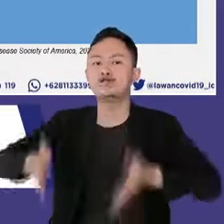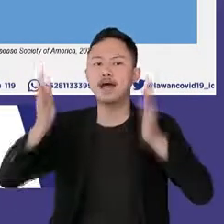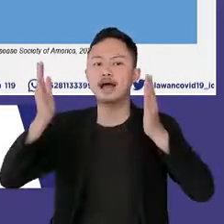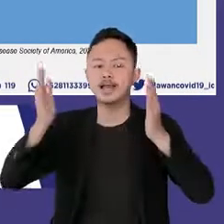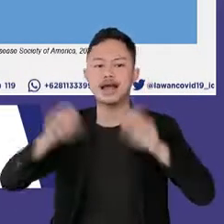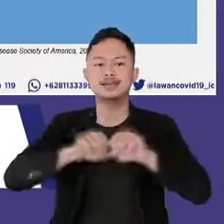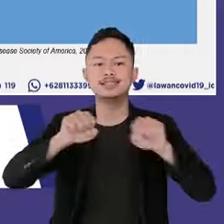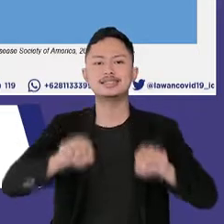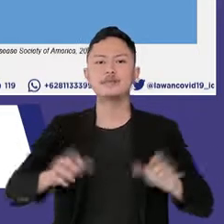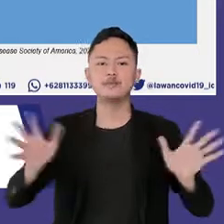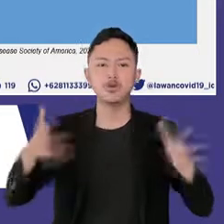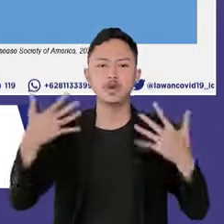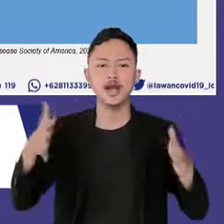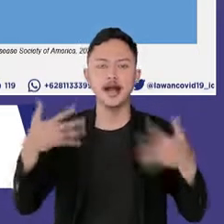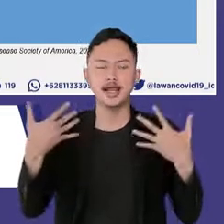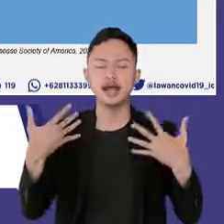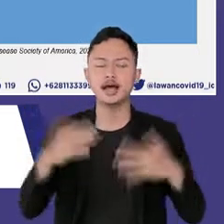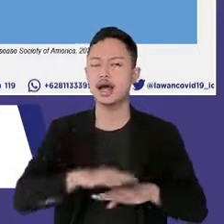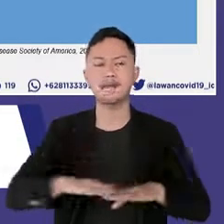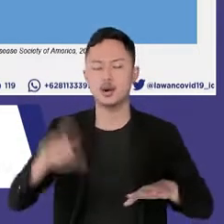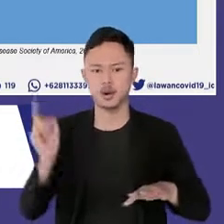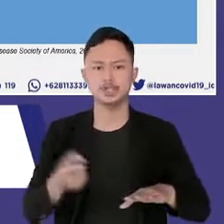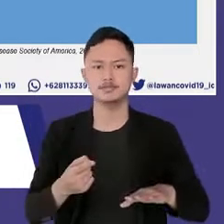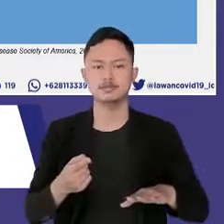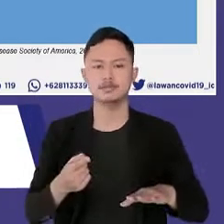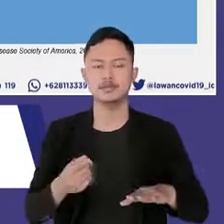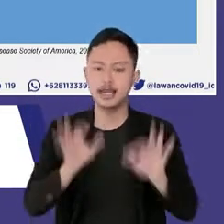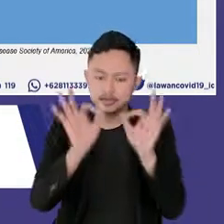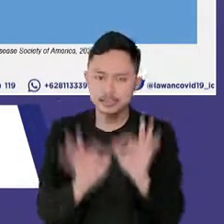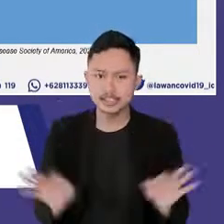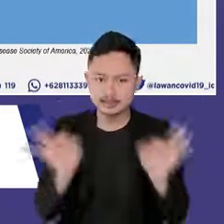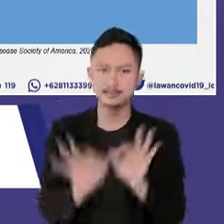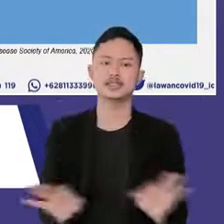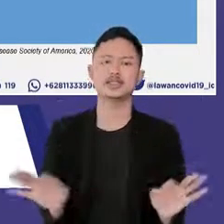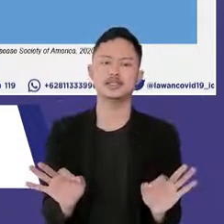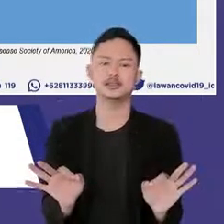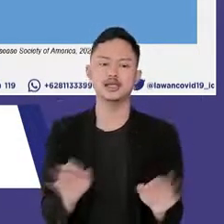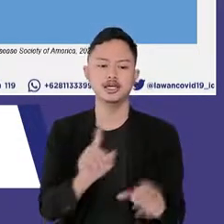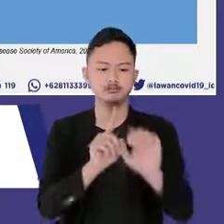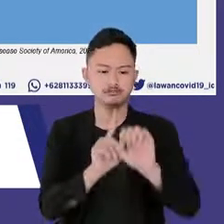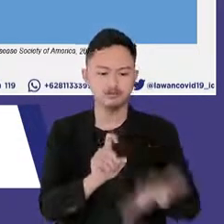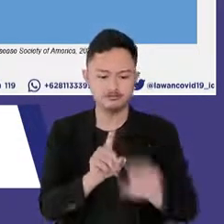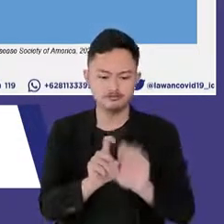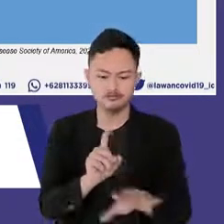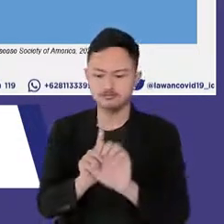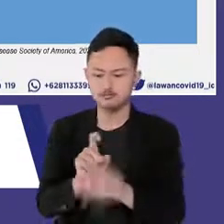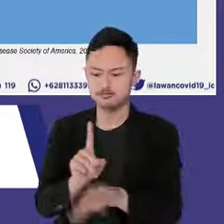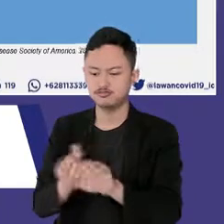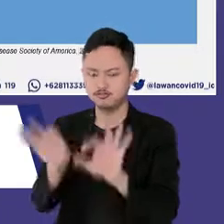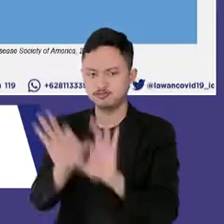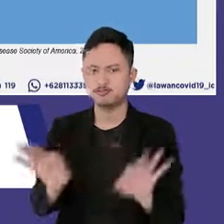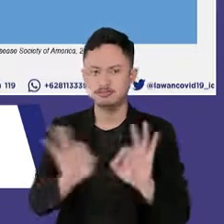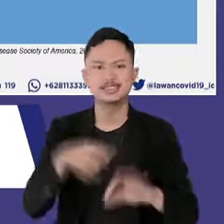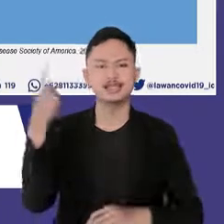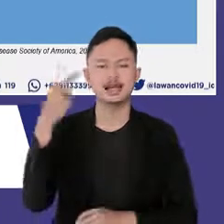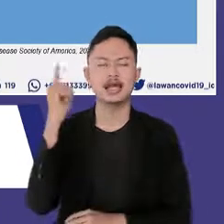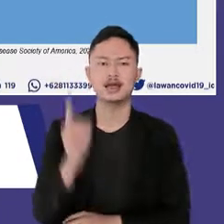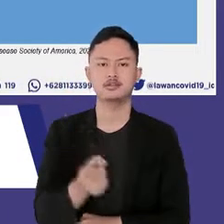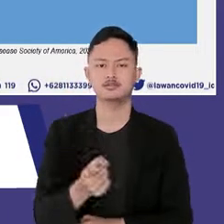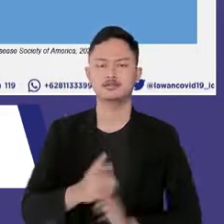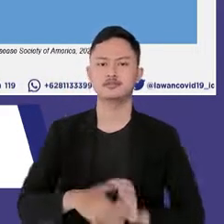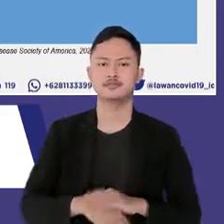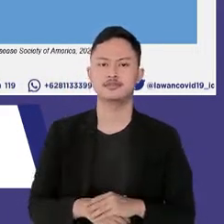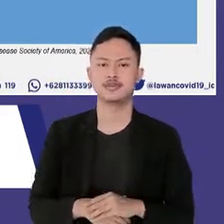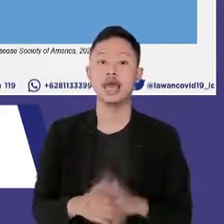sistem ventilasi berjalan baik dan melakukan pembersihan armada dan desinfeksi secara rutin meski